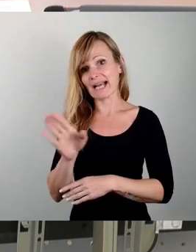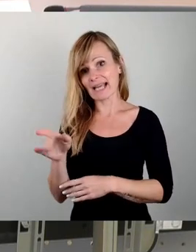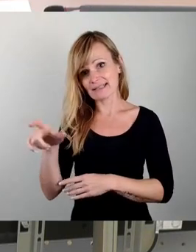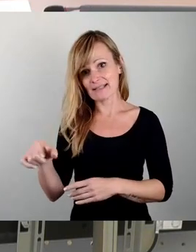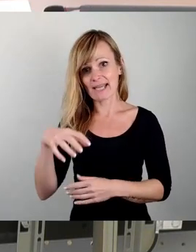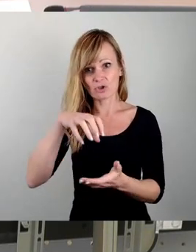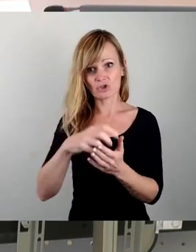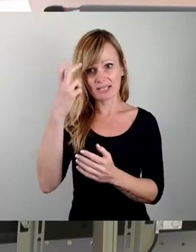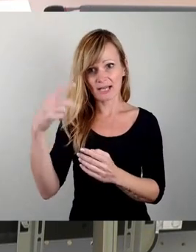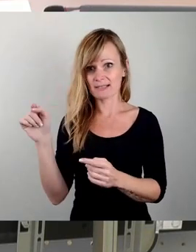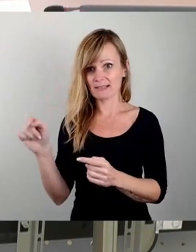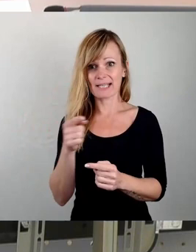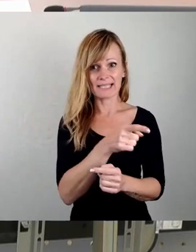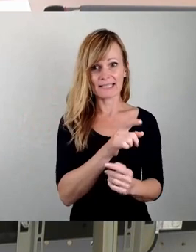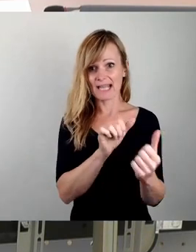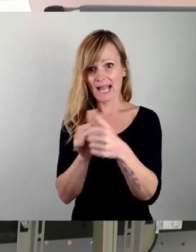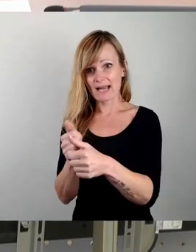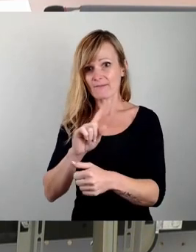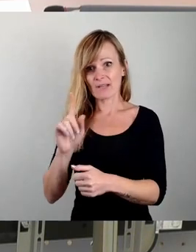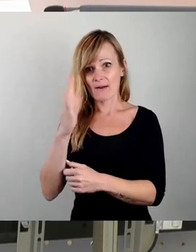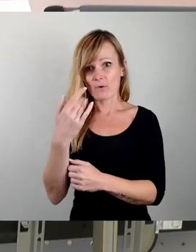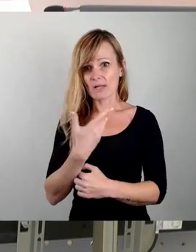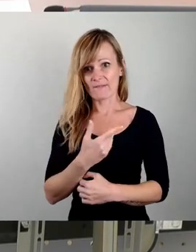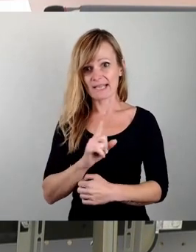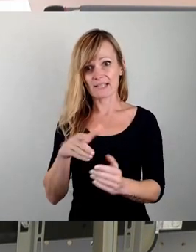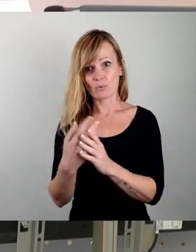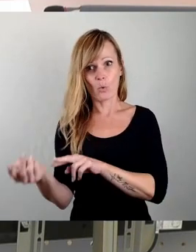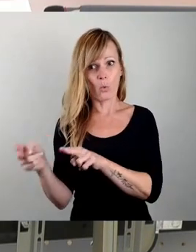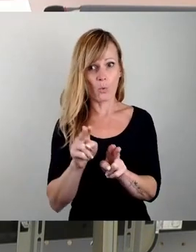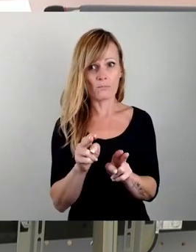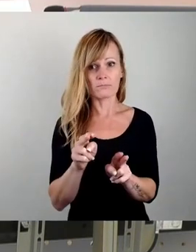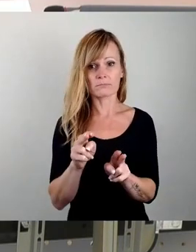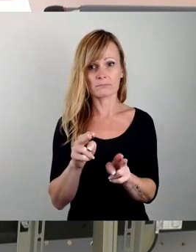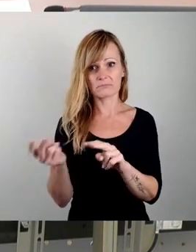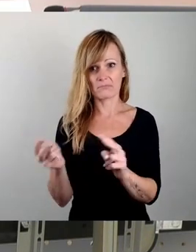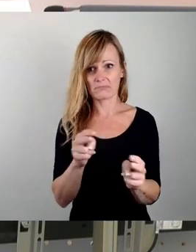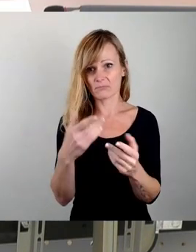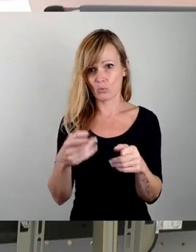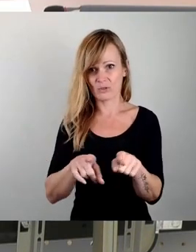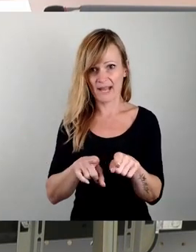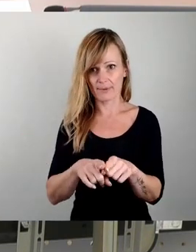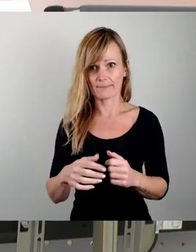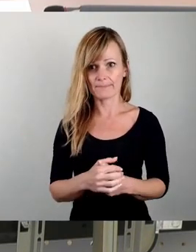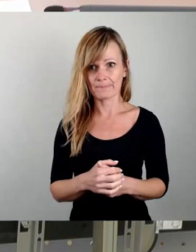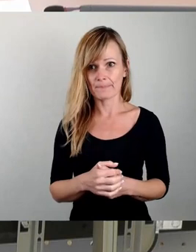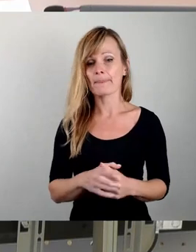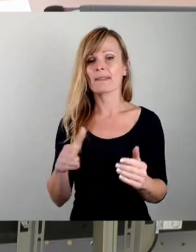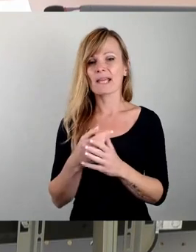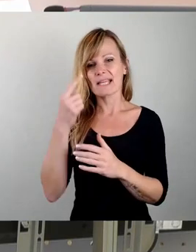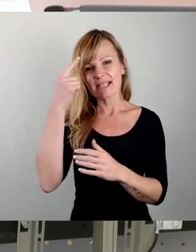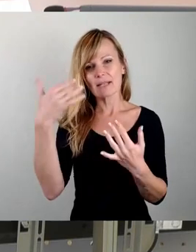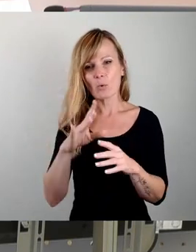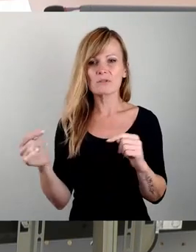keinem Erfolg verhelfen möchte. Ebenso verhielte es sich umgekehrt. Und Punkt. Das ganze sinnlose Gemäre ist